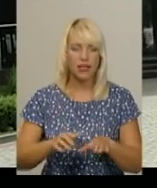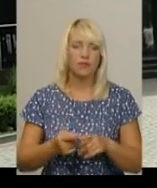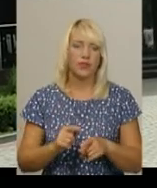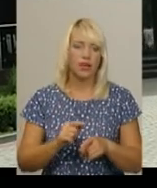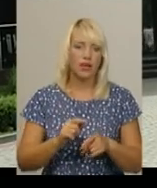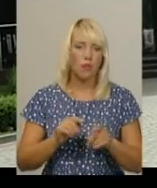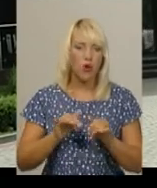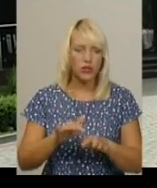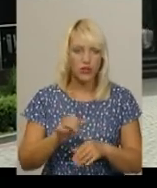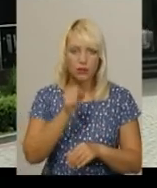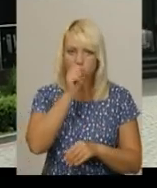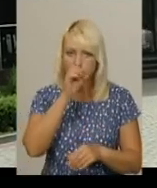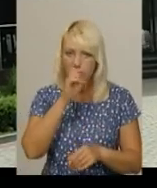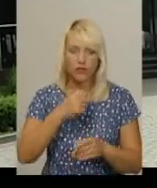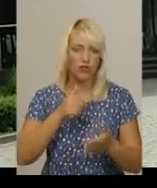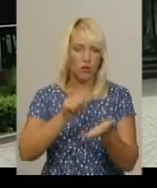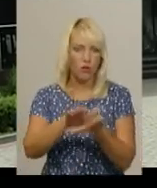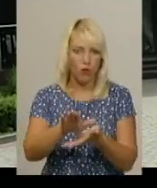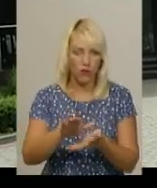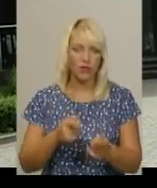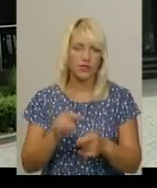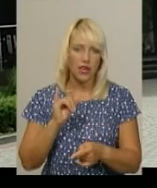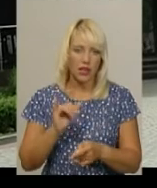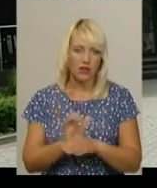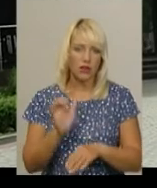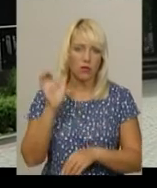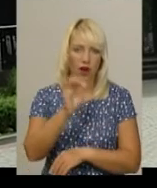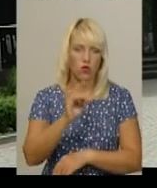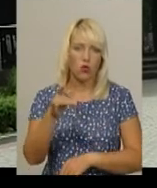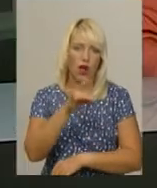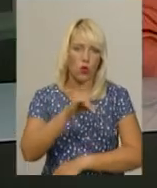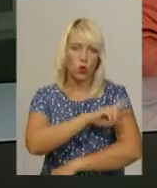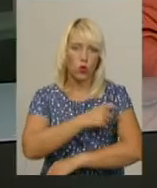він відмовився, тому був направлений для освідування у районну лікарню.